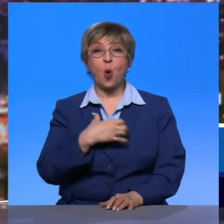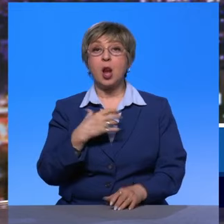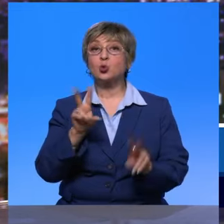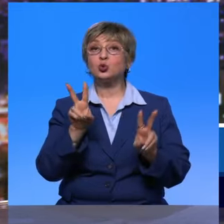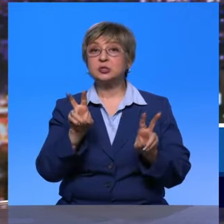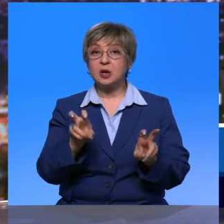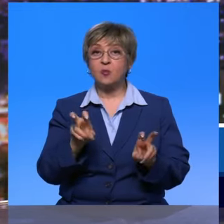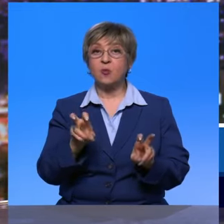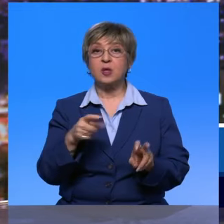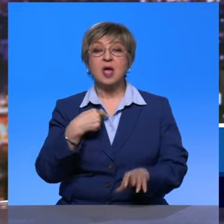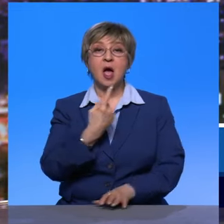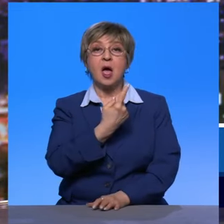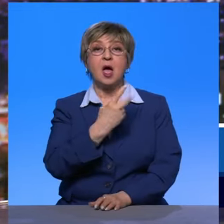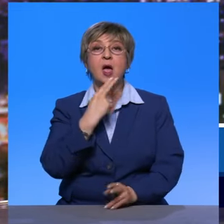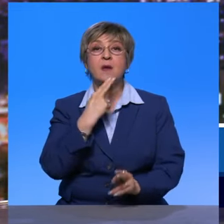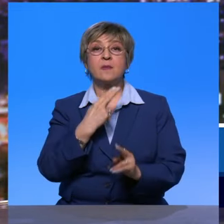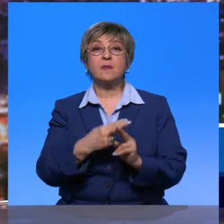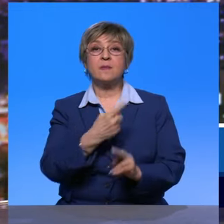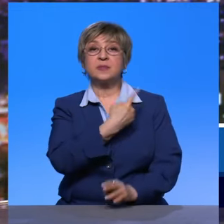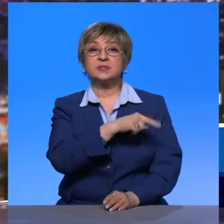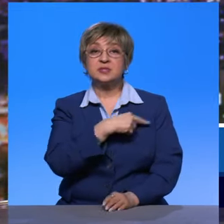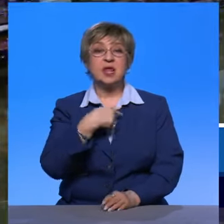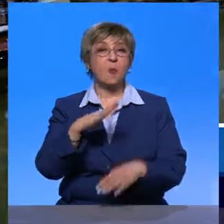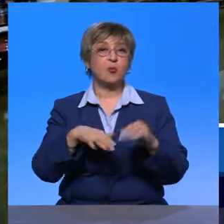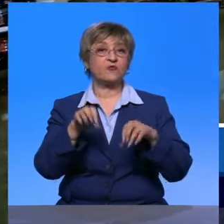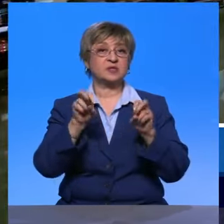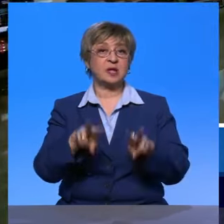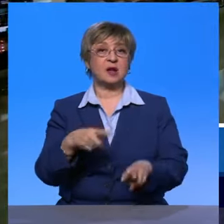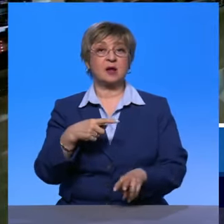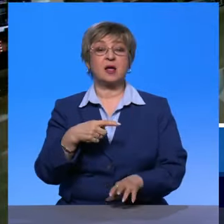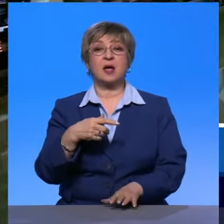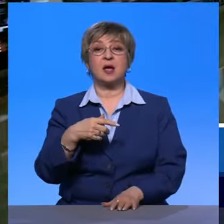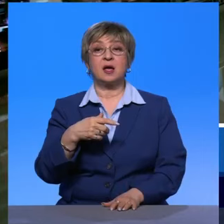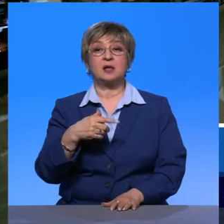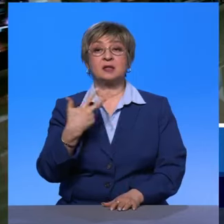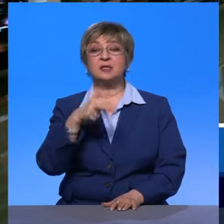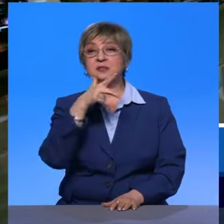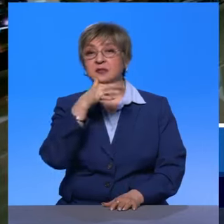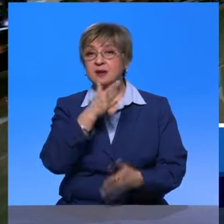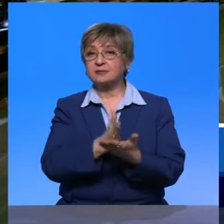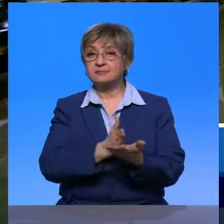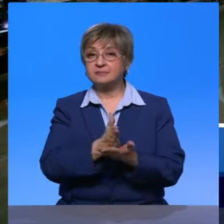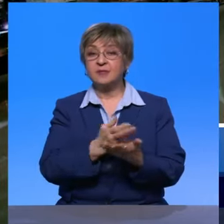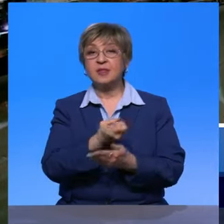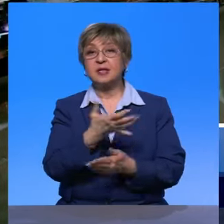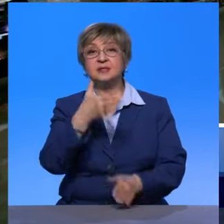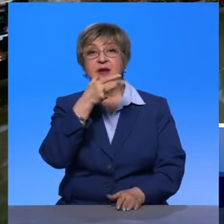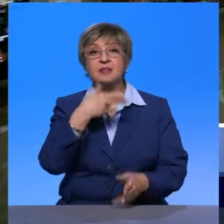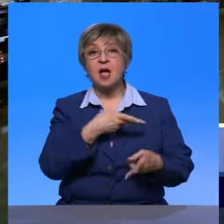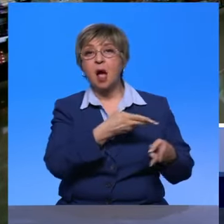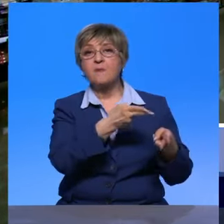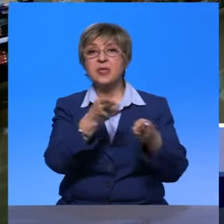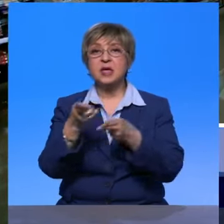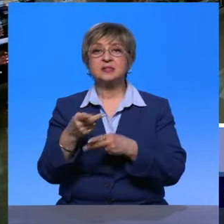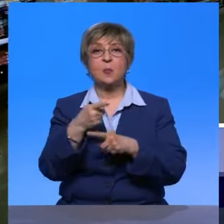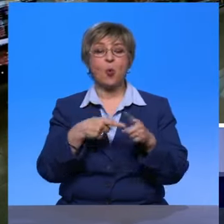Я медсестра, мне 30 лет. Я профессионал в своей сфере. За буквально несколько лет я объездила уже практически